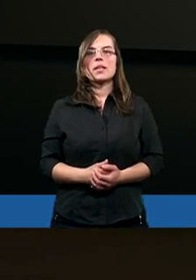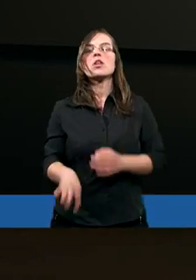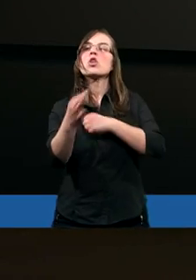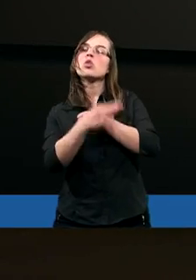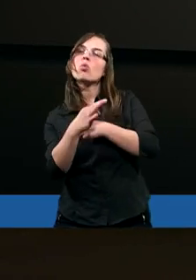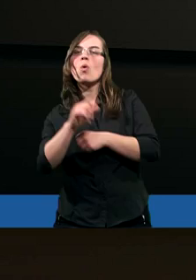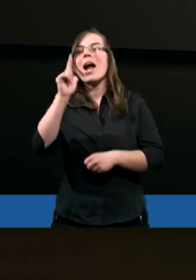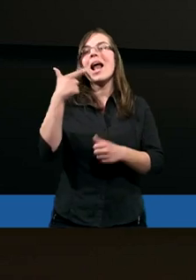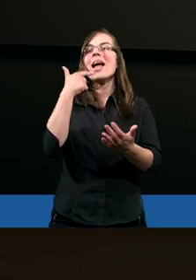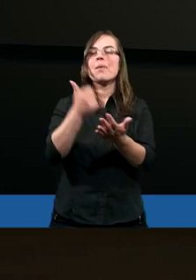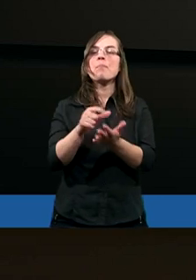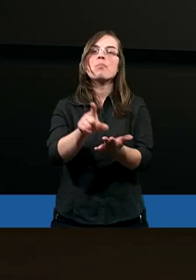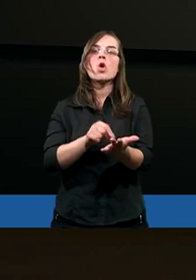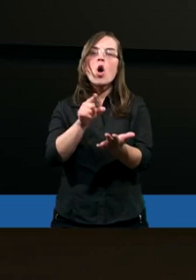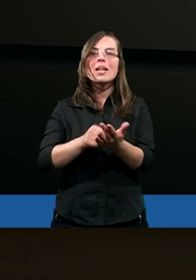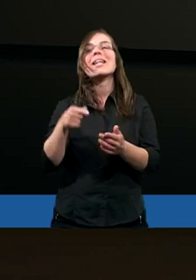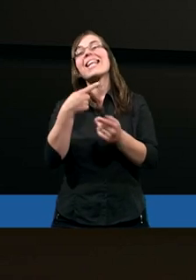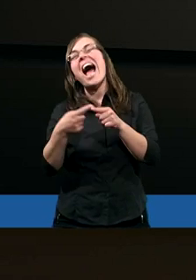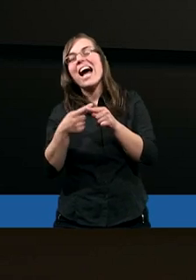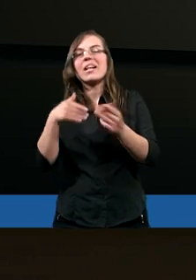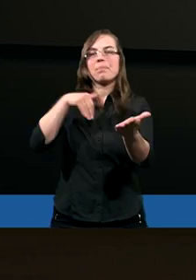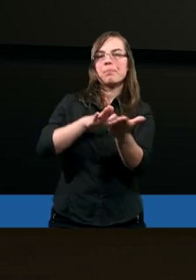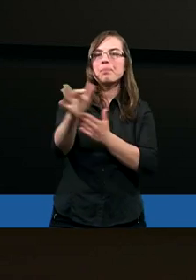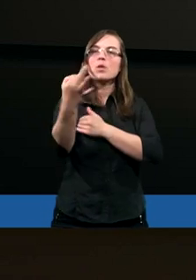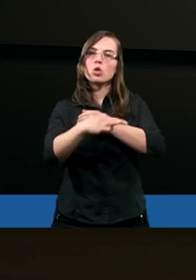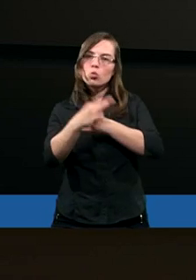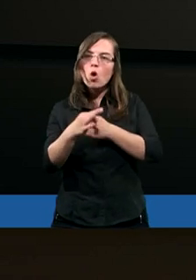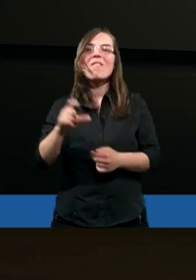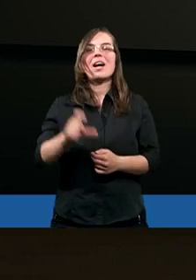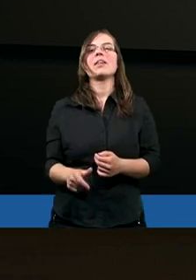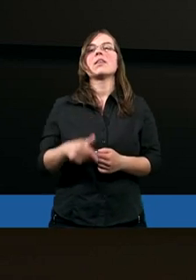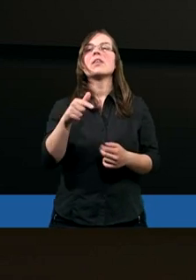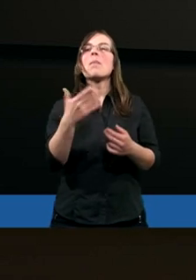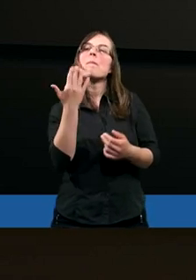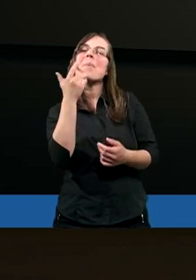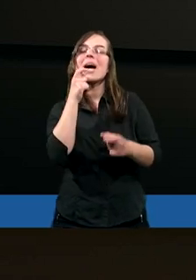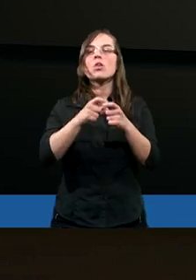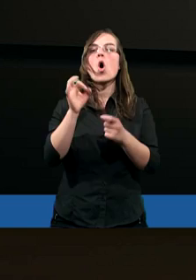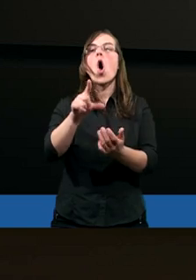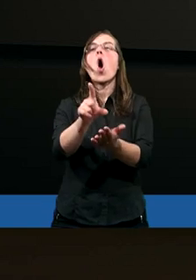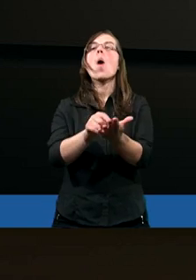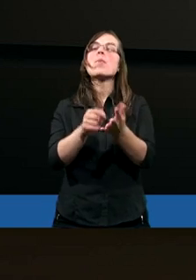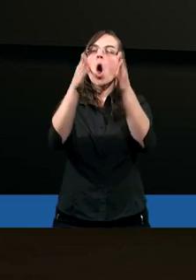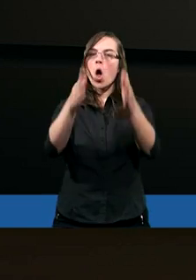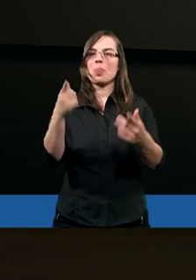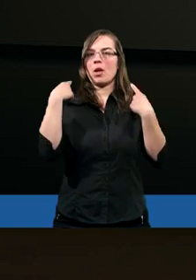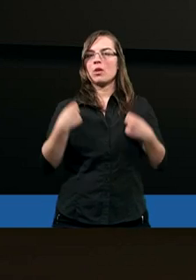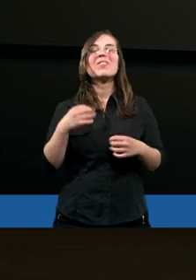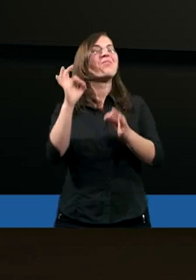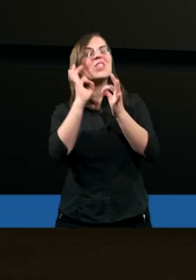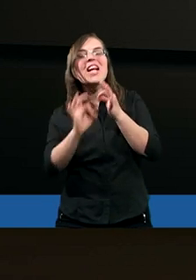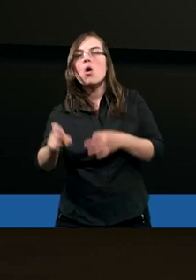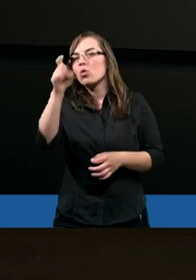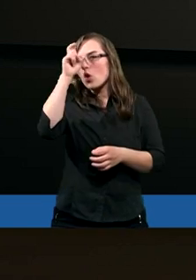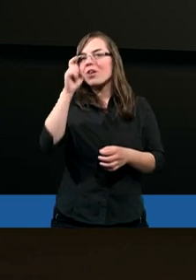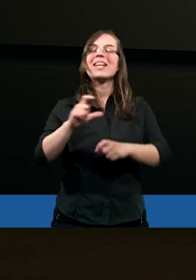Studiujemy drugi list Piotra i zanim zaczniemy studiować, parę słów tylko o Piotrze. Piotr był szczególnym człowiekiem,